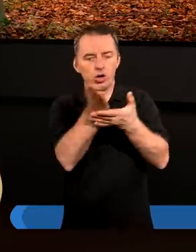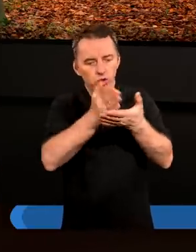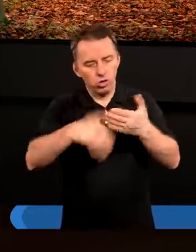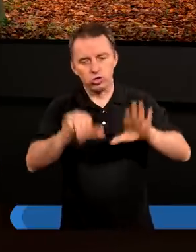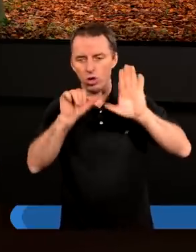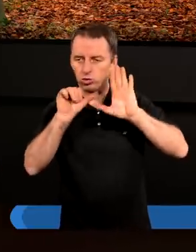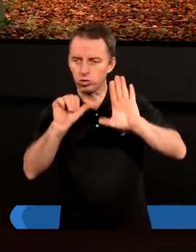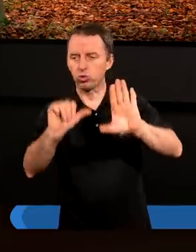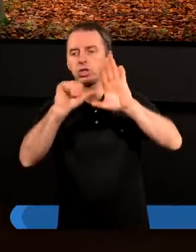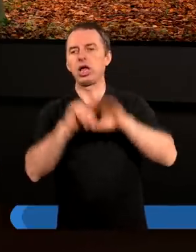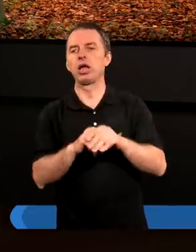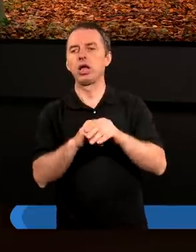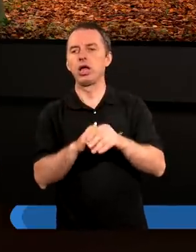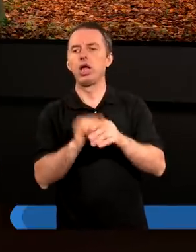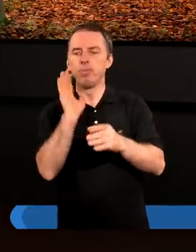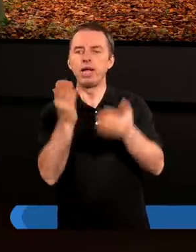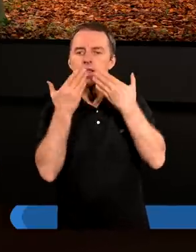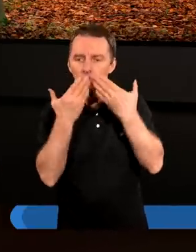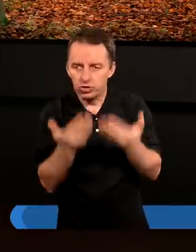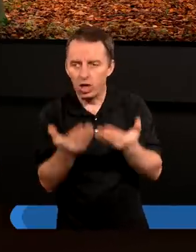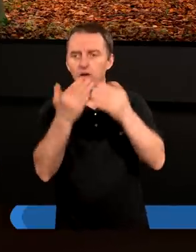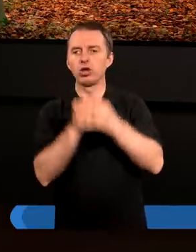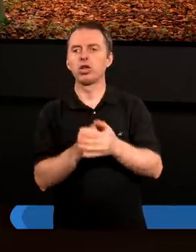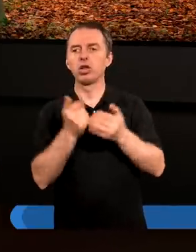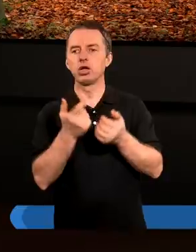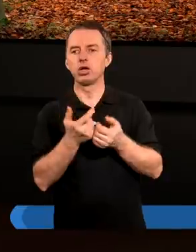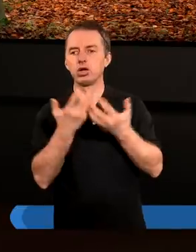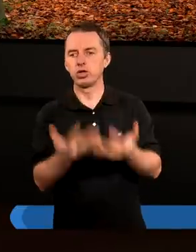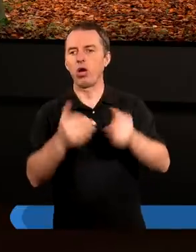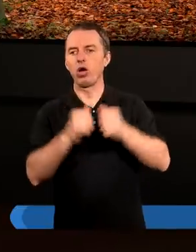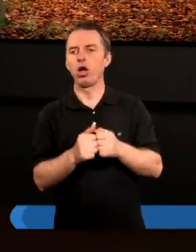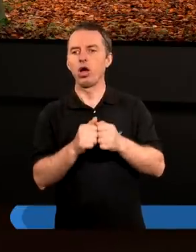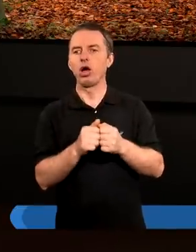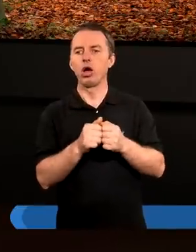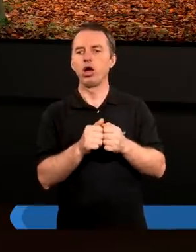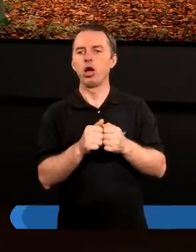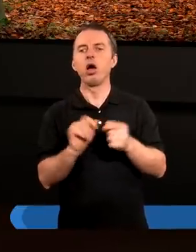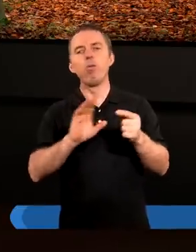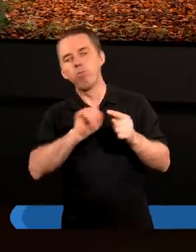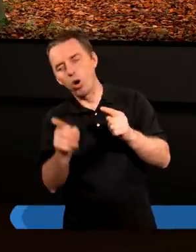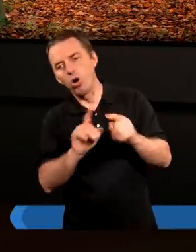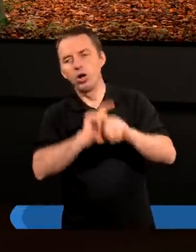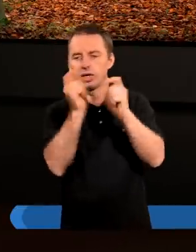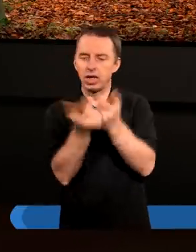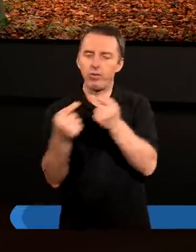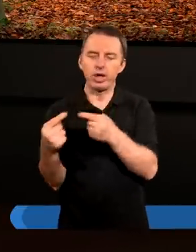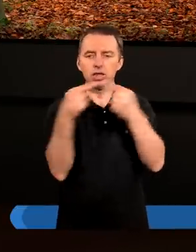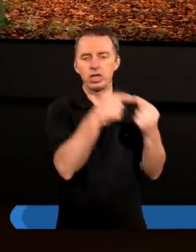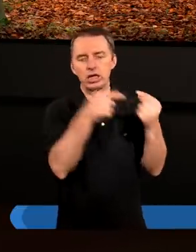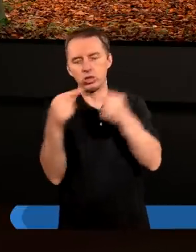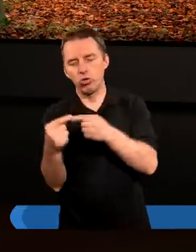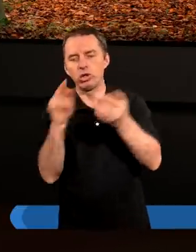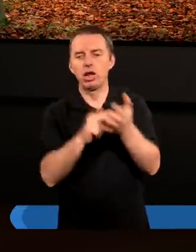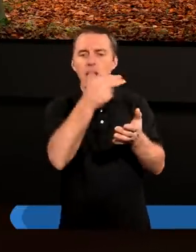szósty, bardzo wdzięczny rozdział. Po całej tej dyskusji na